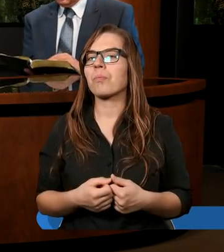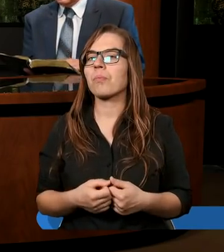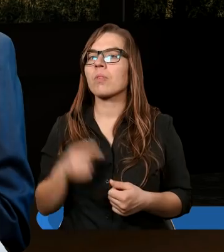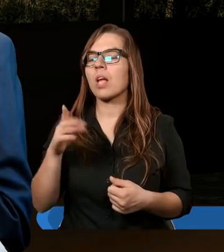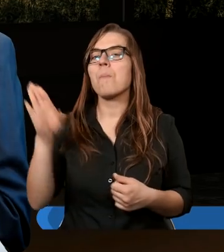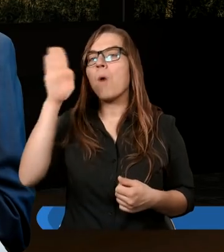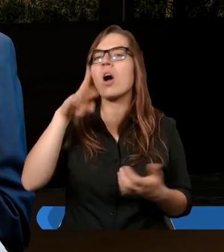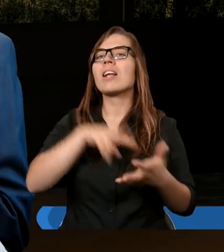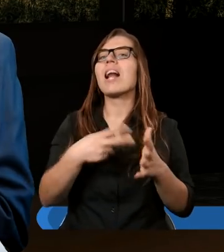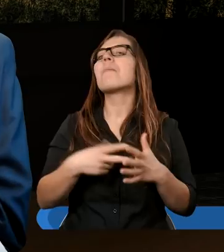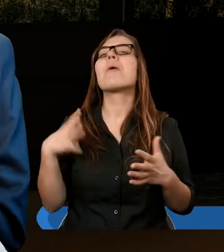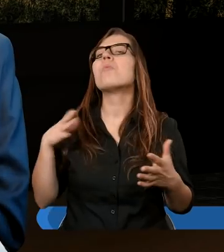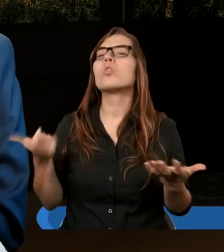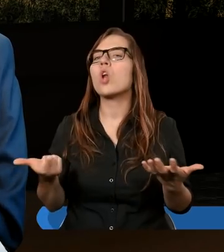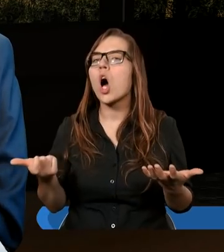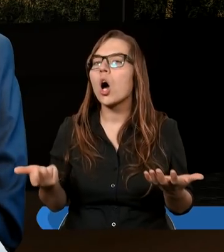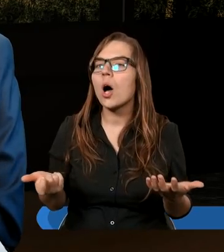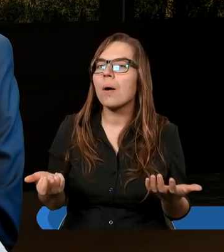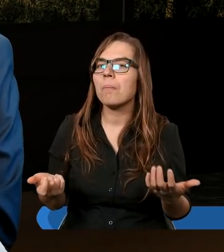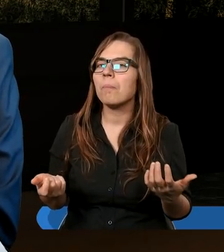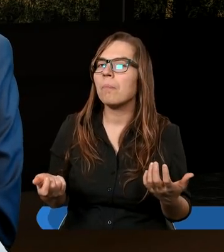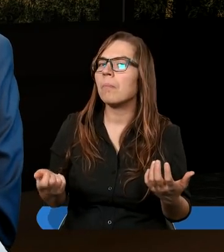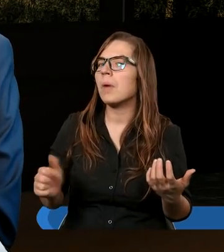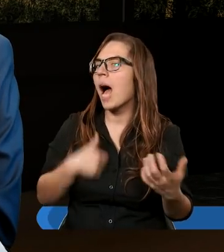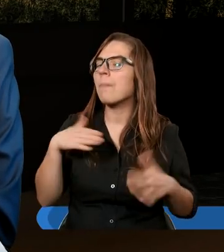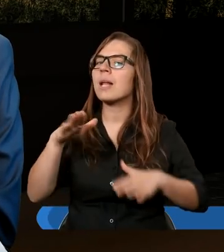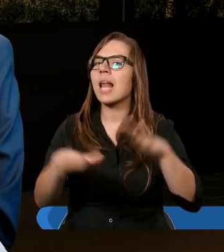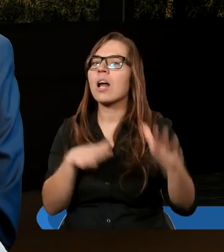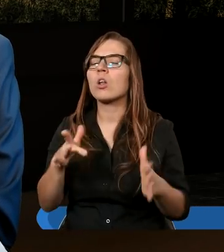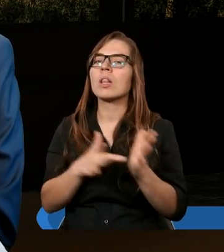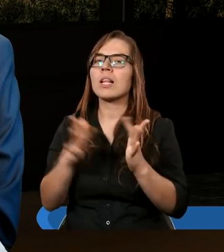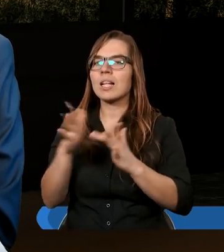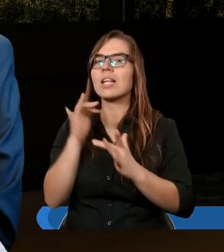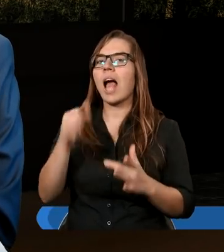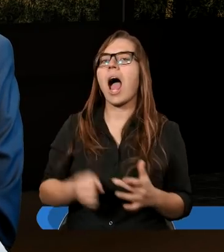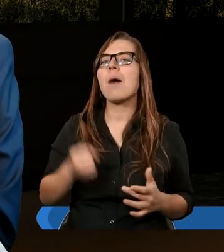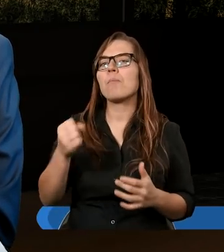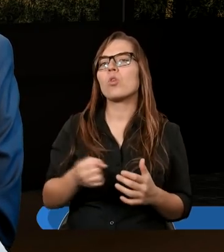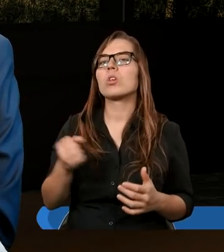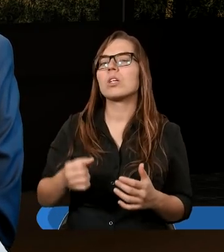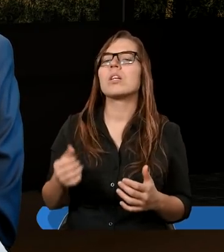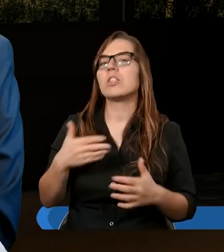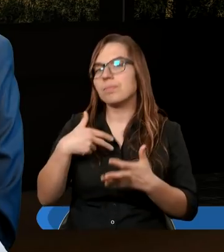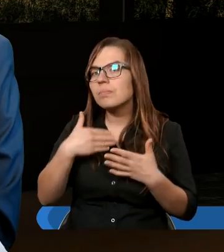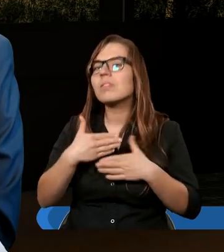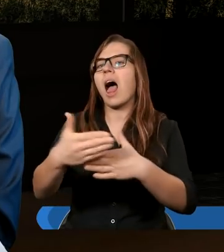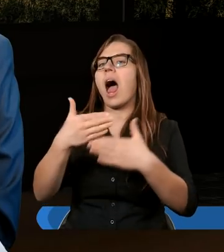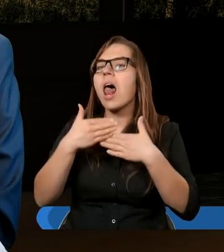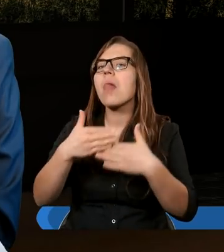Bożym zamiarem było, aby naśladowcy Chrystusa i apostołowie szli dalej